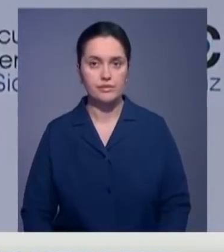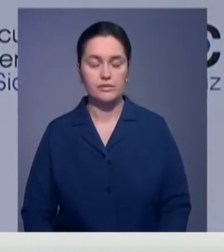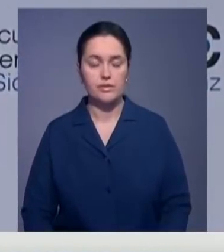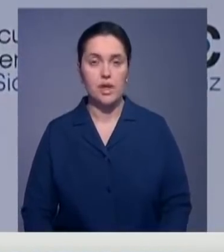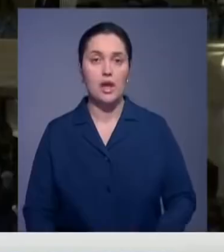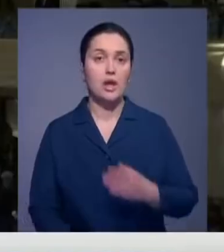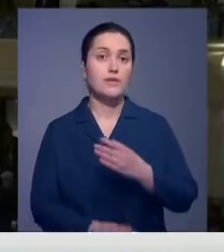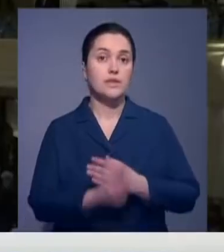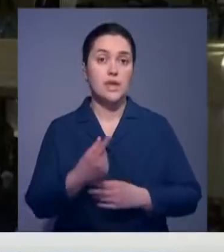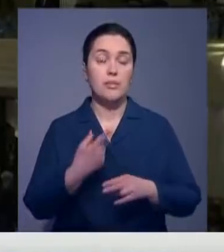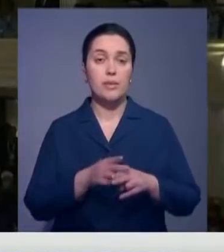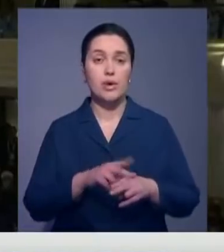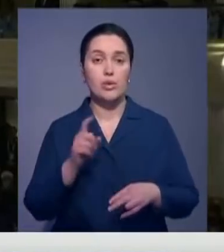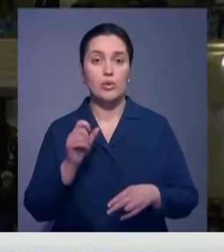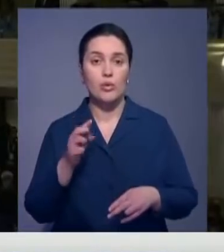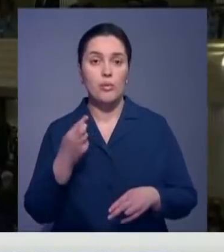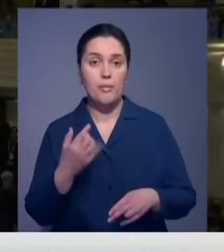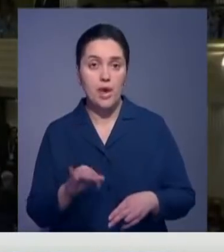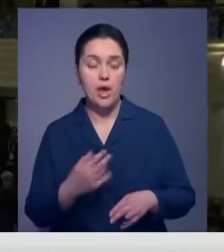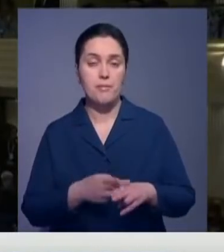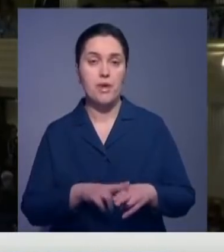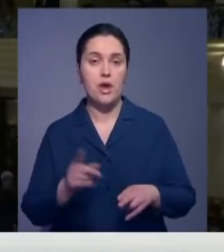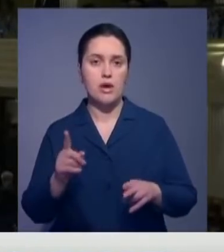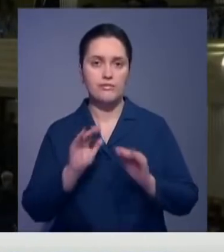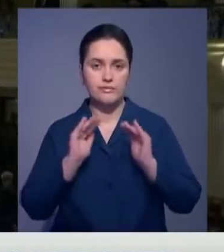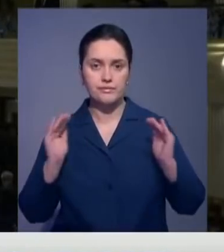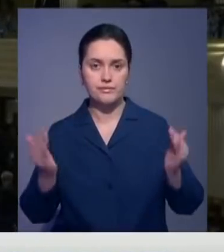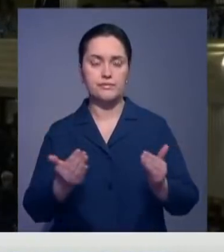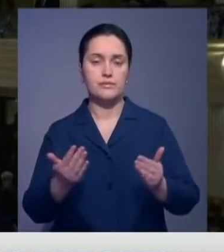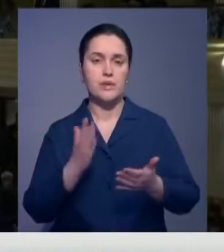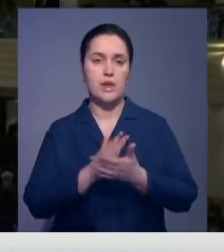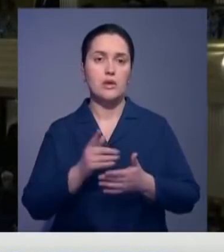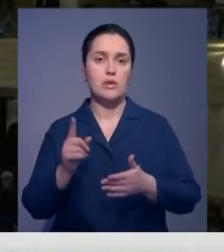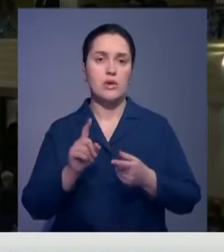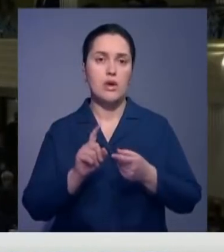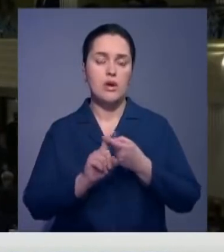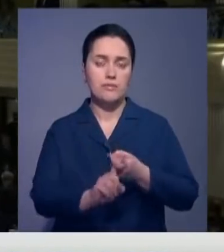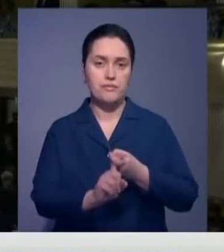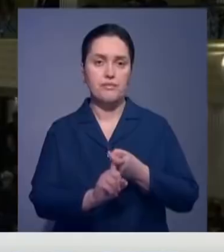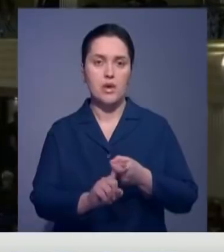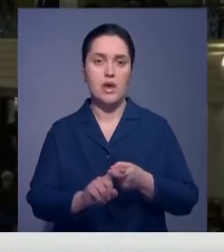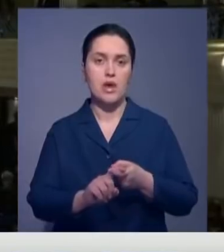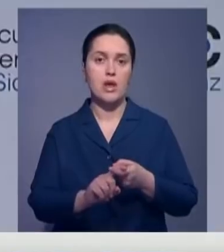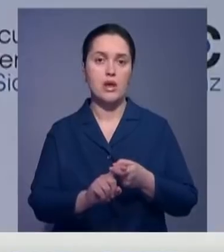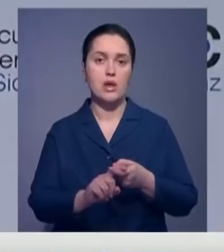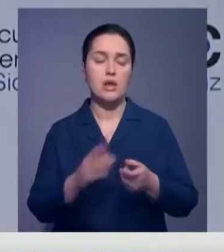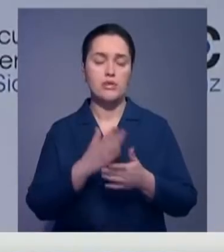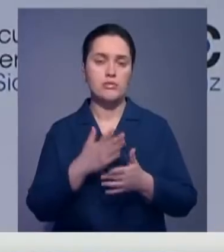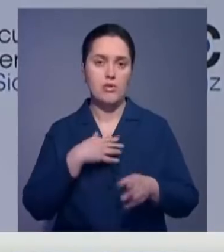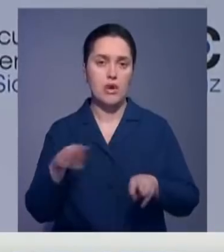Вспышка в провинции Хубе сдерживается более эффективно, что указывает на то, что в целом эпидемия является